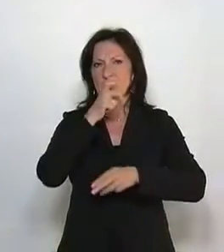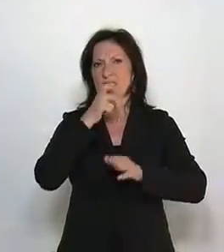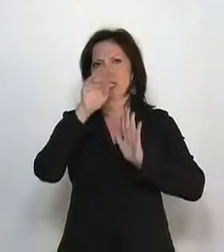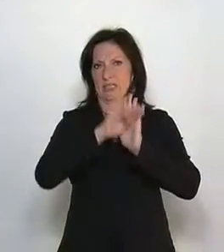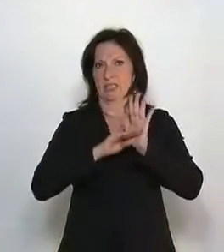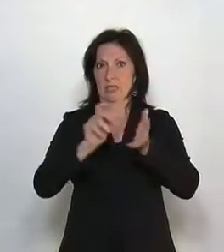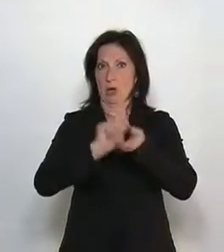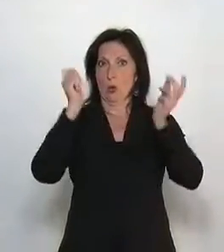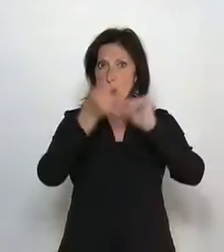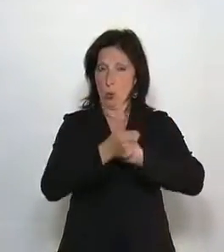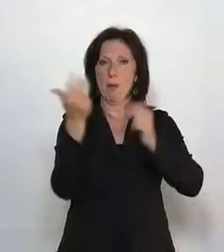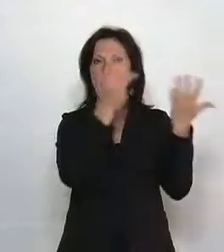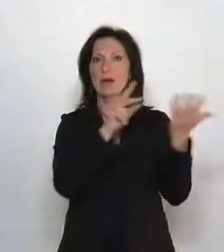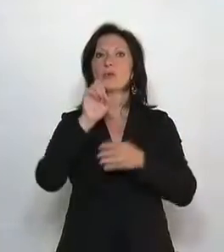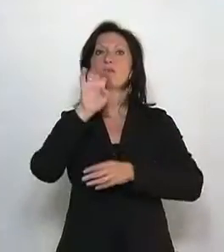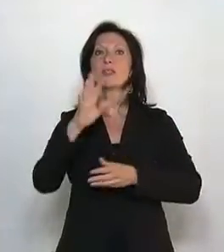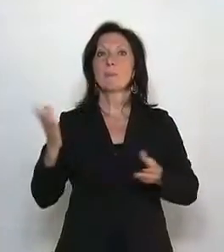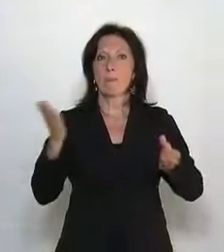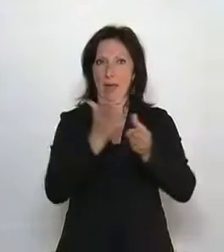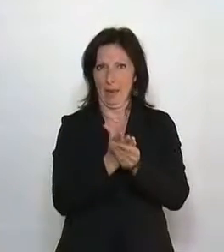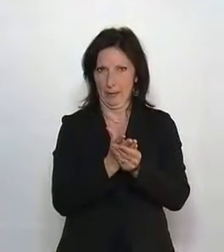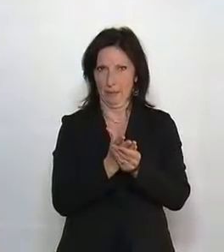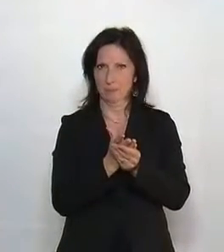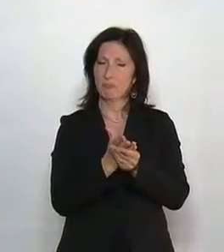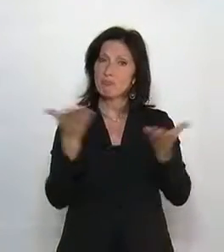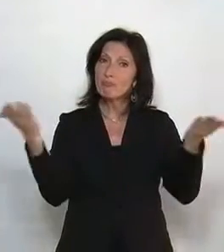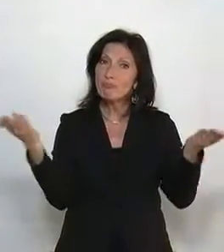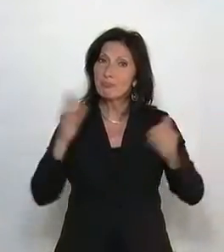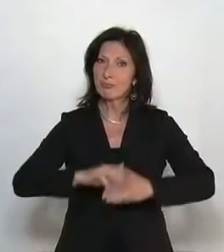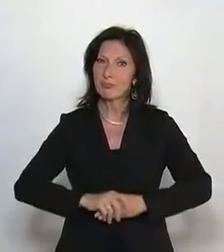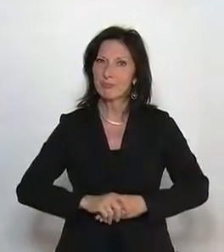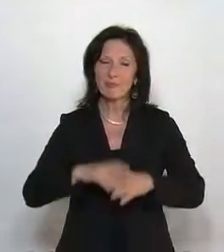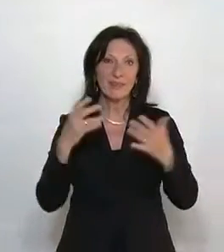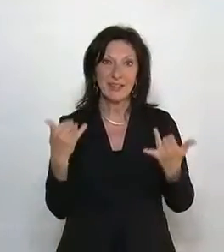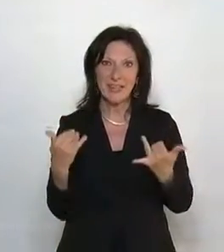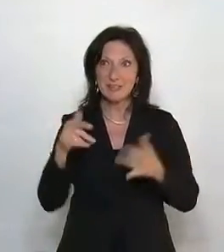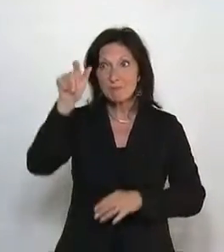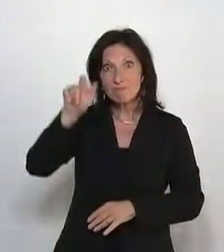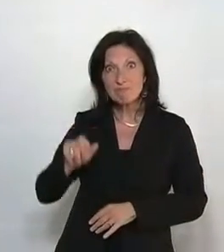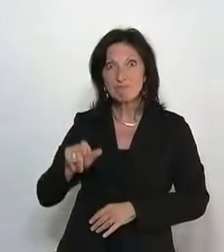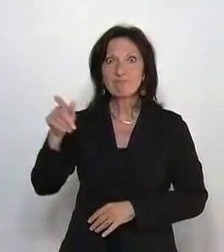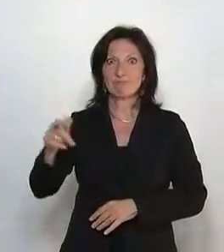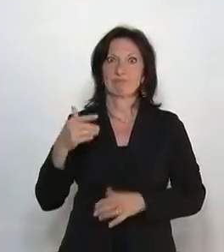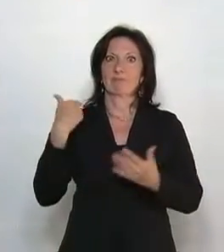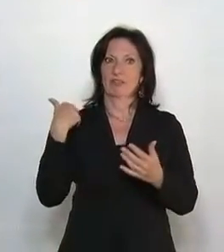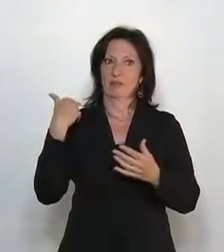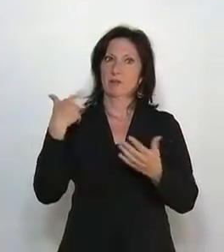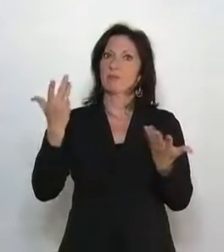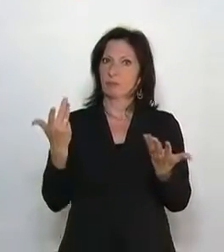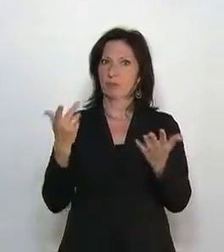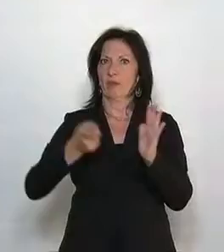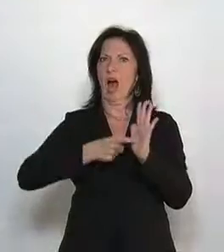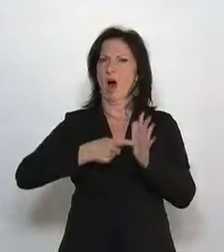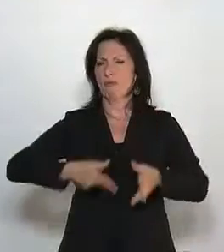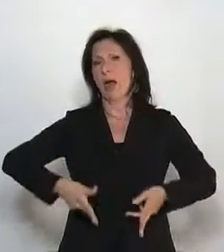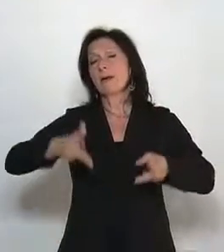wesentliche Voraussetzung für den grünen Pass, der ab Ende Mai in Österreich eingeführt werden soll und ab Sommer in einer europaweit